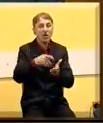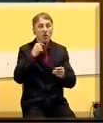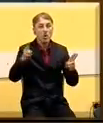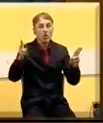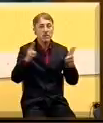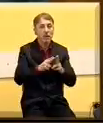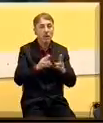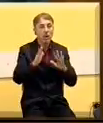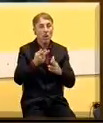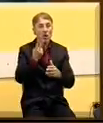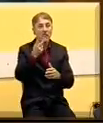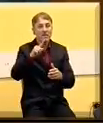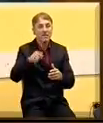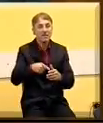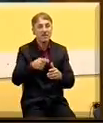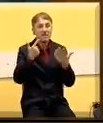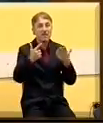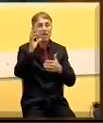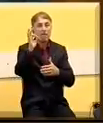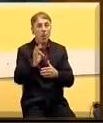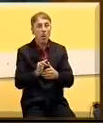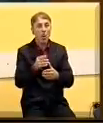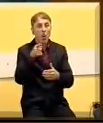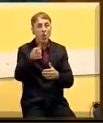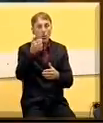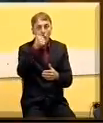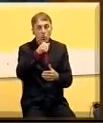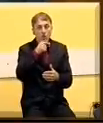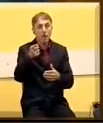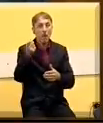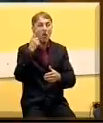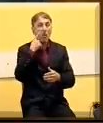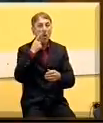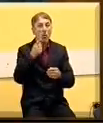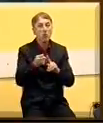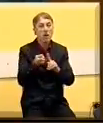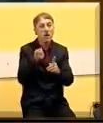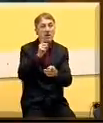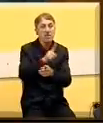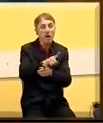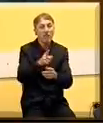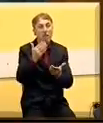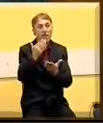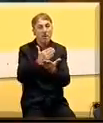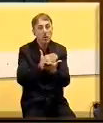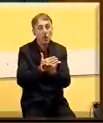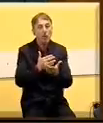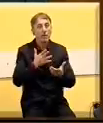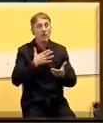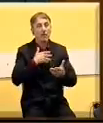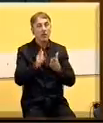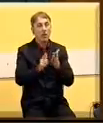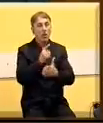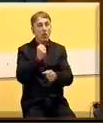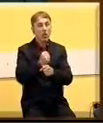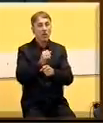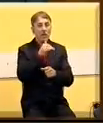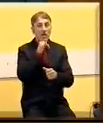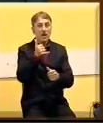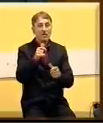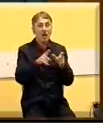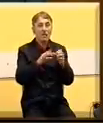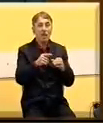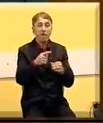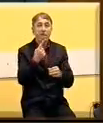smanjenje od nekih 2,7%. Ono što smo pokušali izmenama programa koji se dalaze danas pred vama da uradimo jeste da